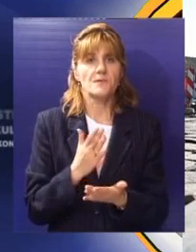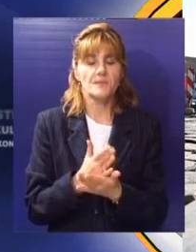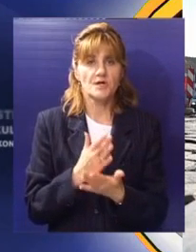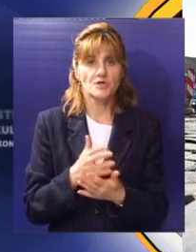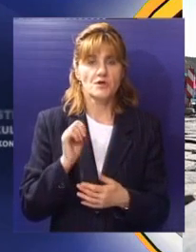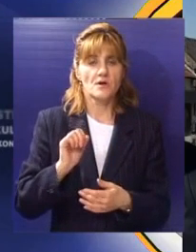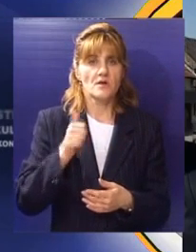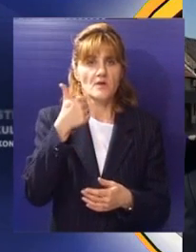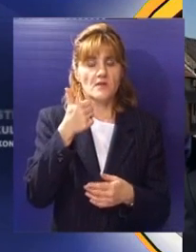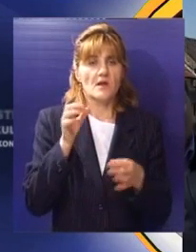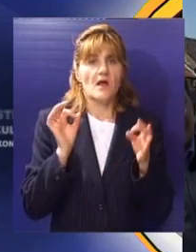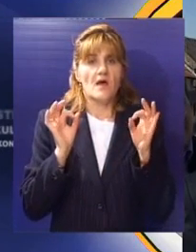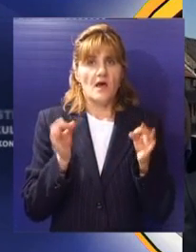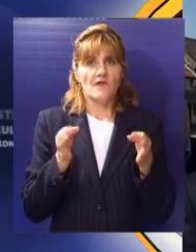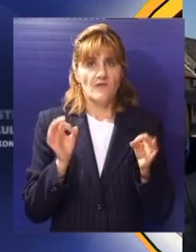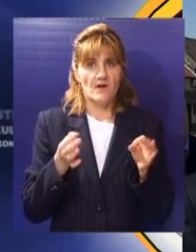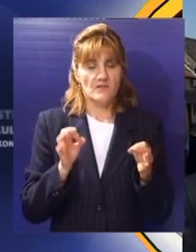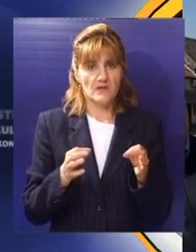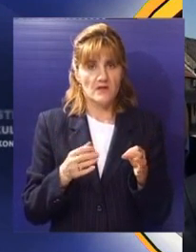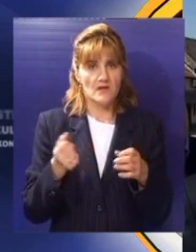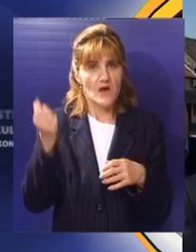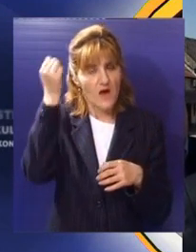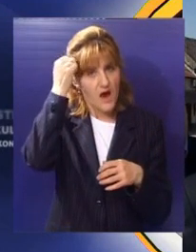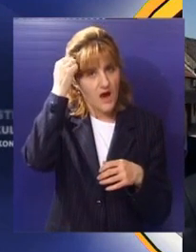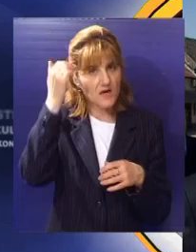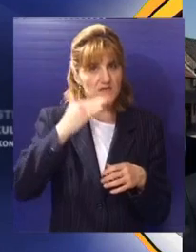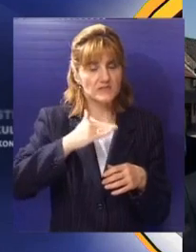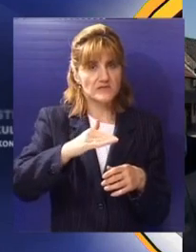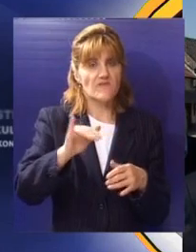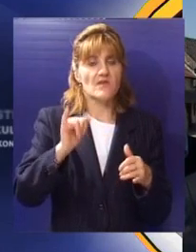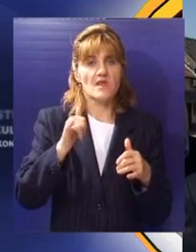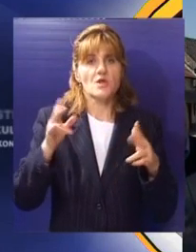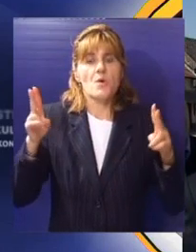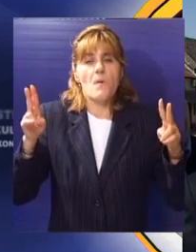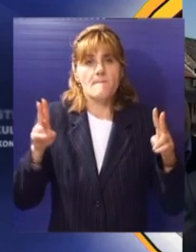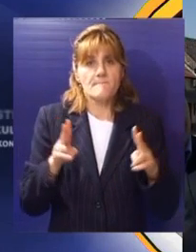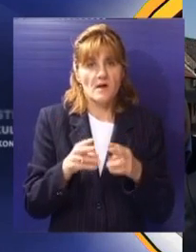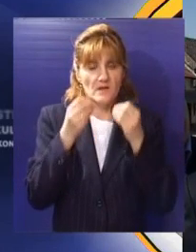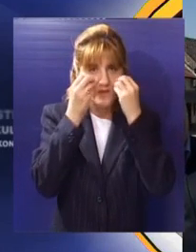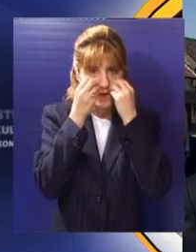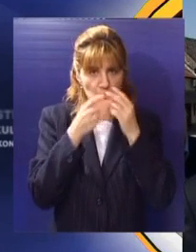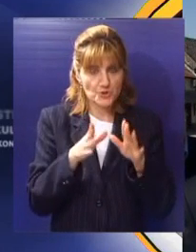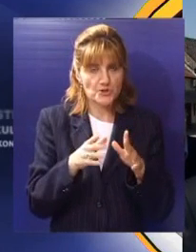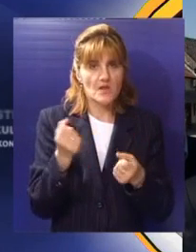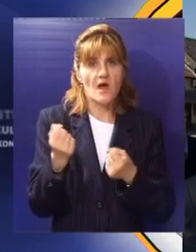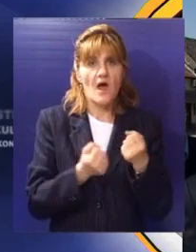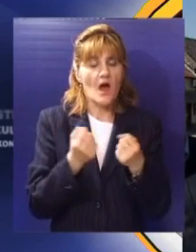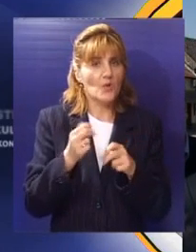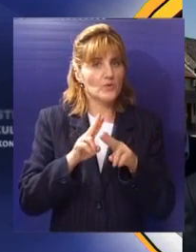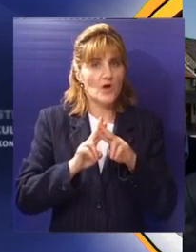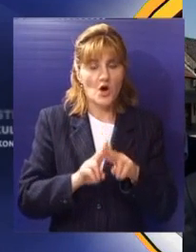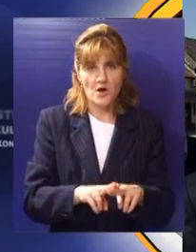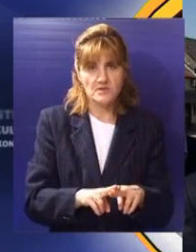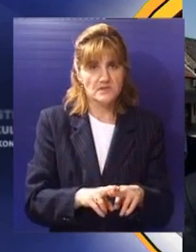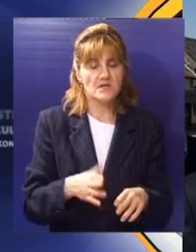stvoriti i jedan kvalitetni režim da kažem asfalta koji će naravno umanjiti štete jer ovdje ja mislim bezbroje automobila